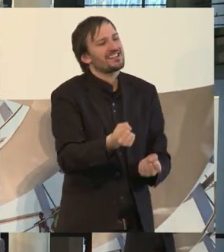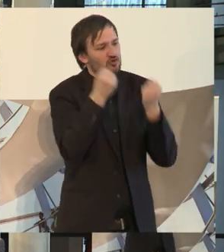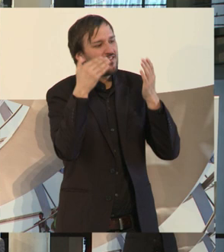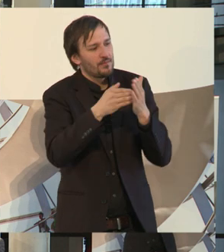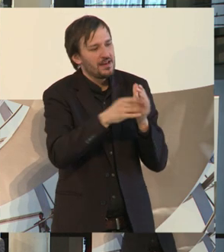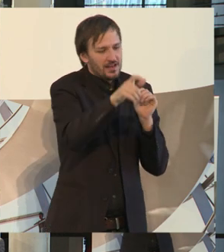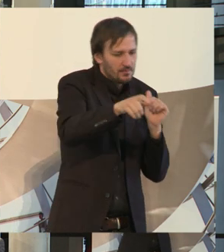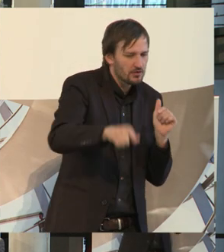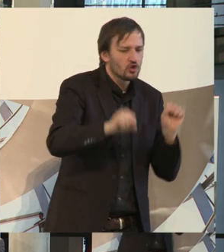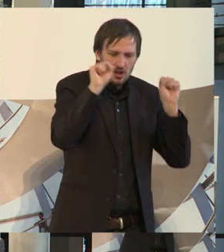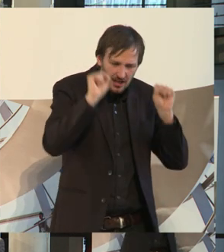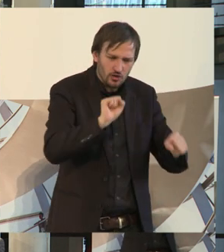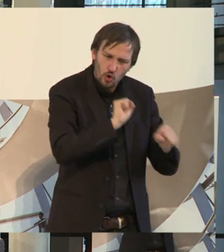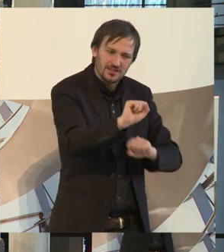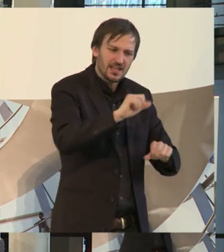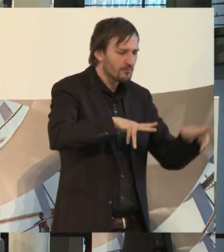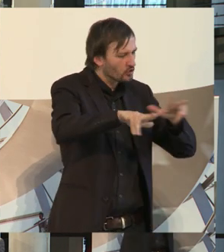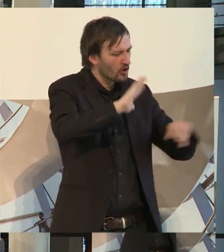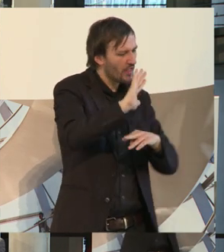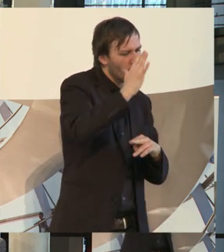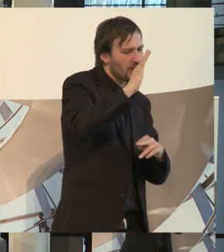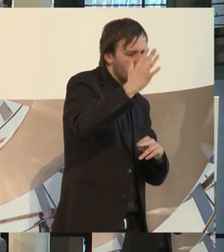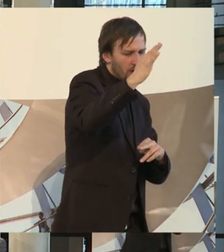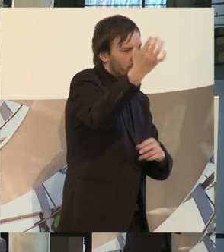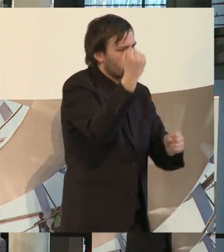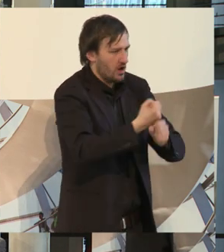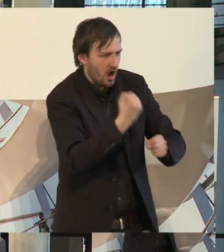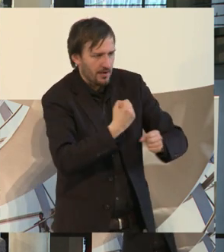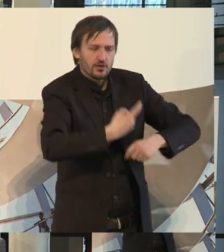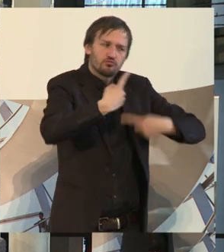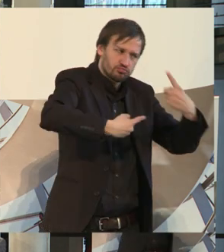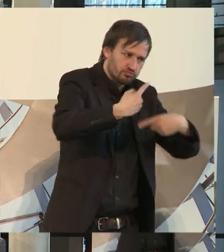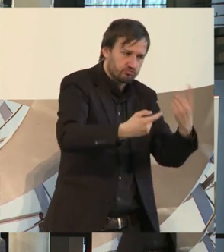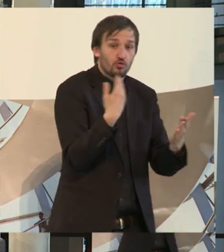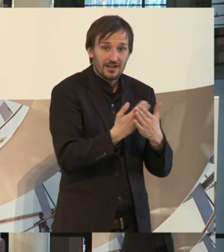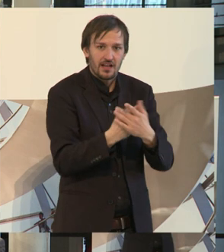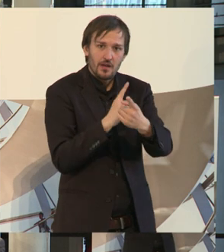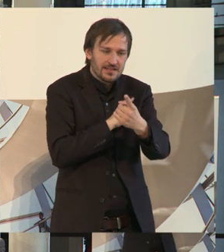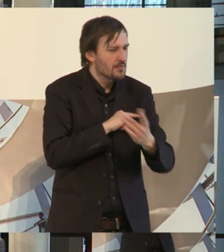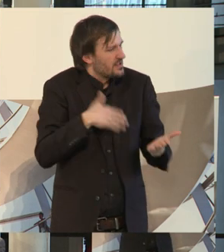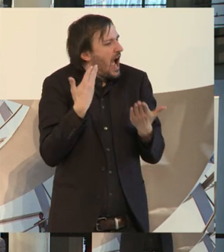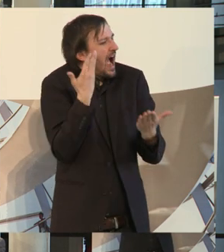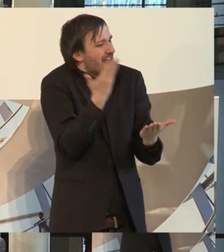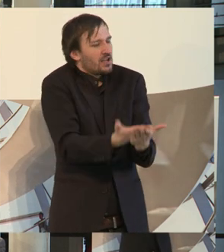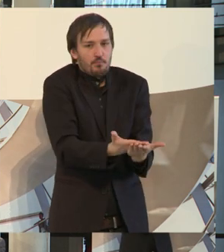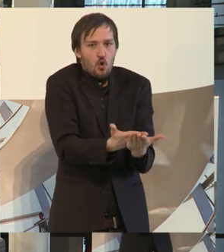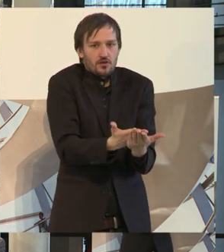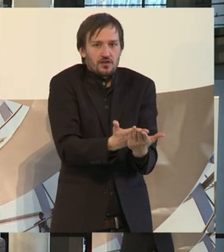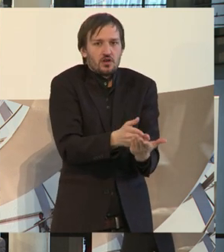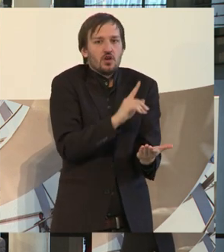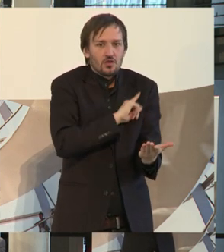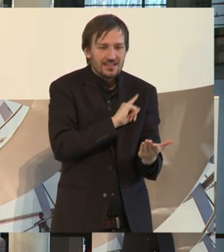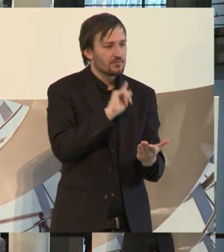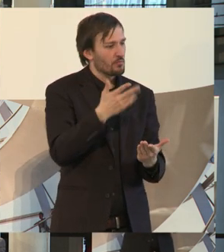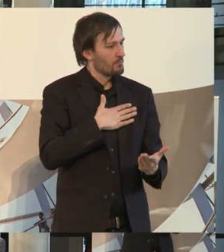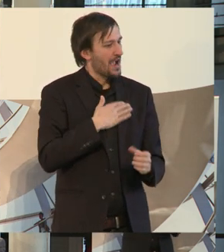nachhaltig und wirtschaftlich erfolgreich arbeiten kann. Und ich möchte einfach anbieten, und das ist auch sozusagen dann sicherlich auch